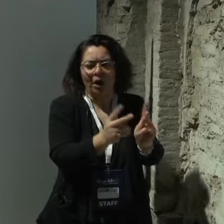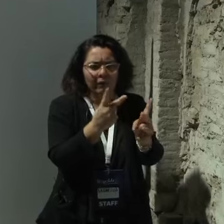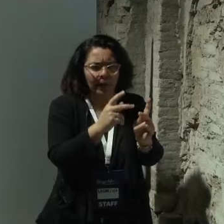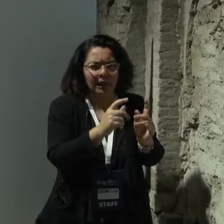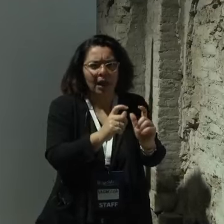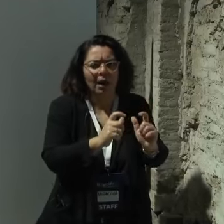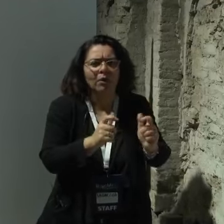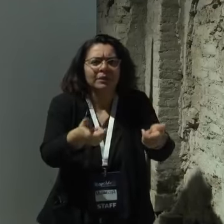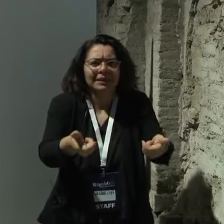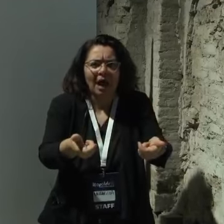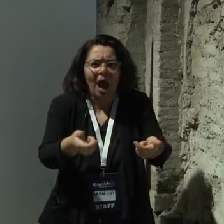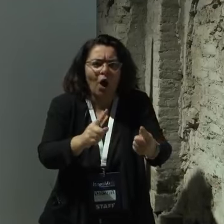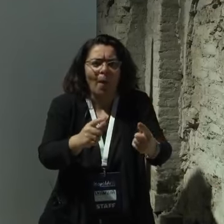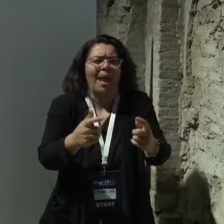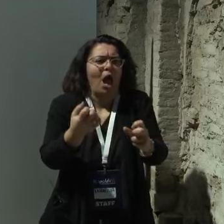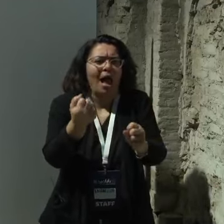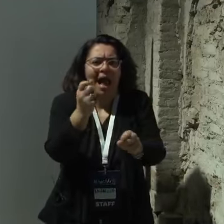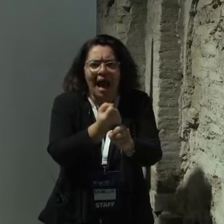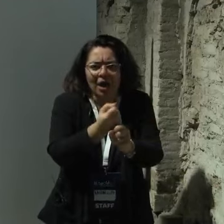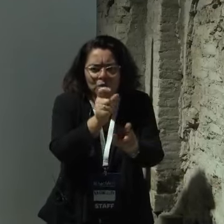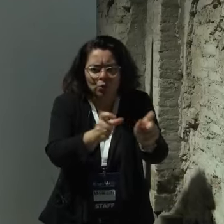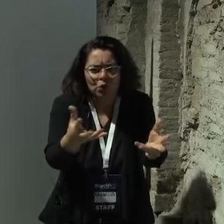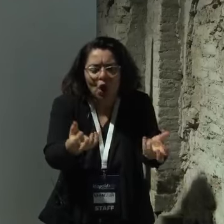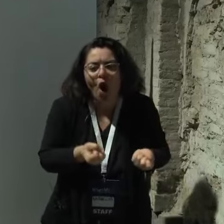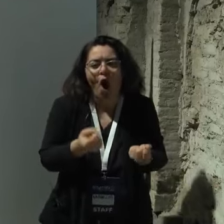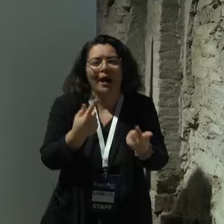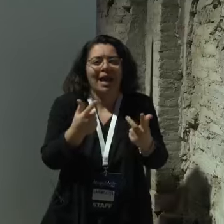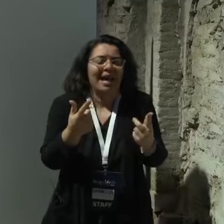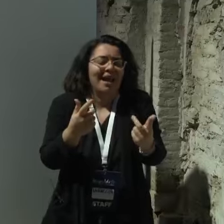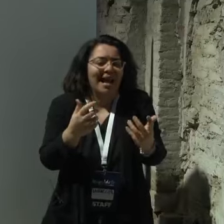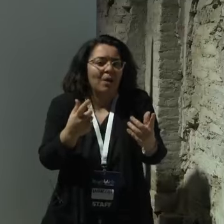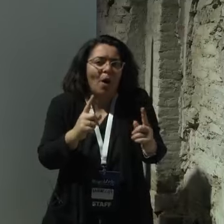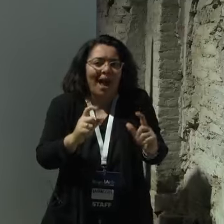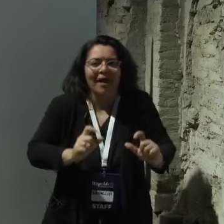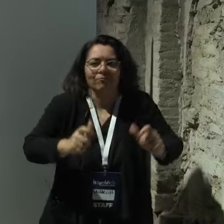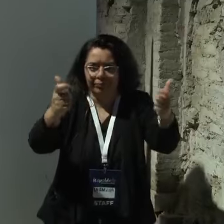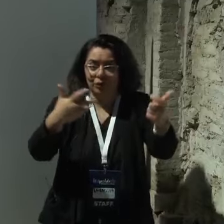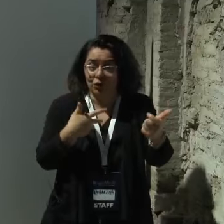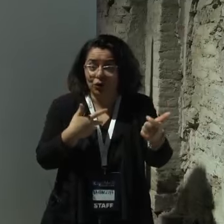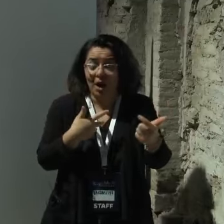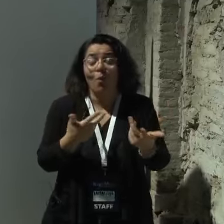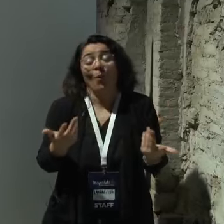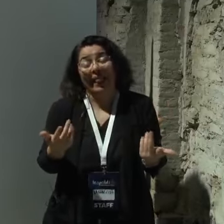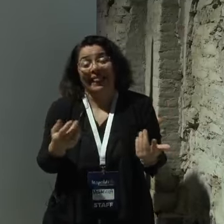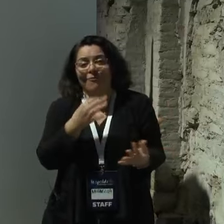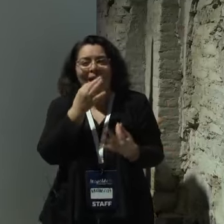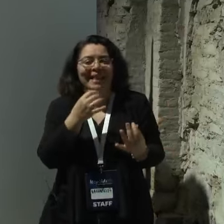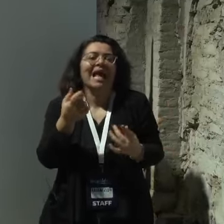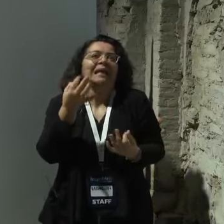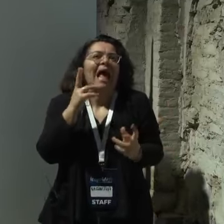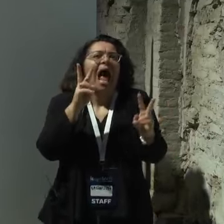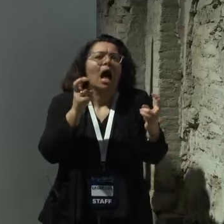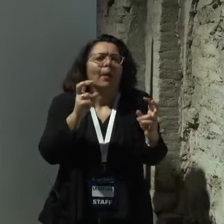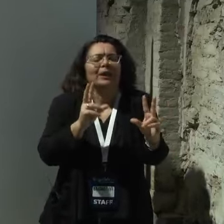crescita economica hanno creato occupazione quindi il senso di quello che noi facciamo qui sia che si parli di innovazione sia che si parli di